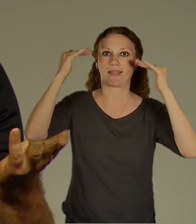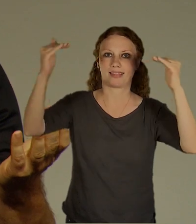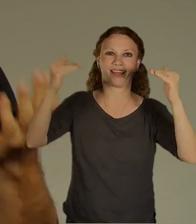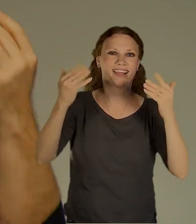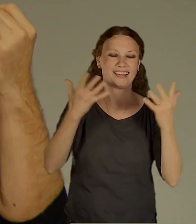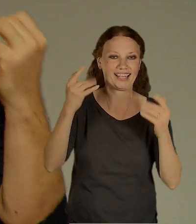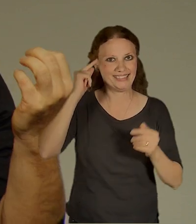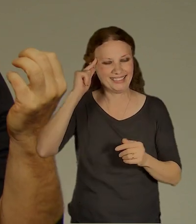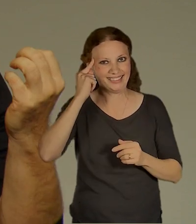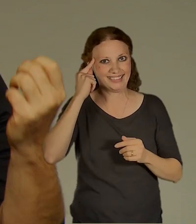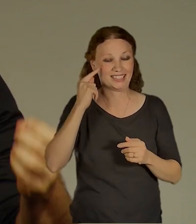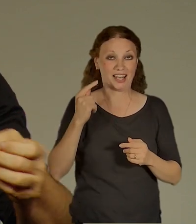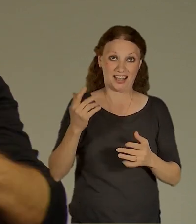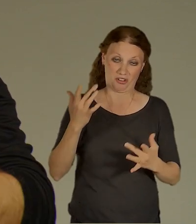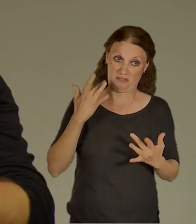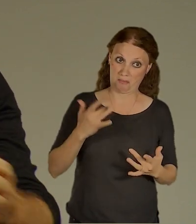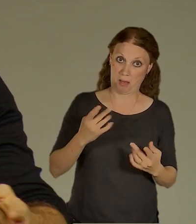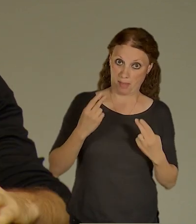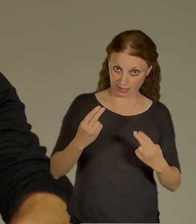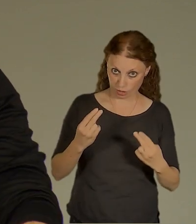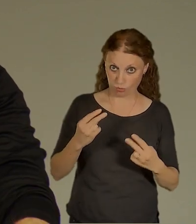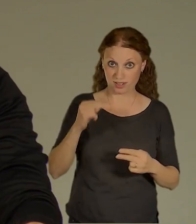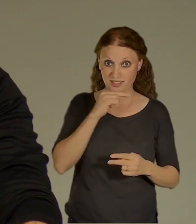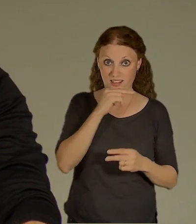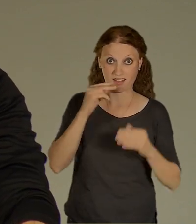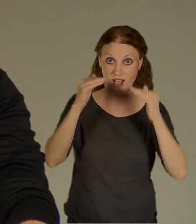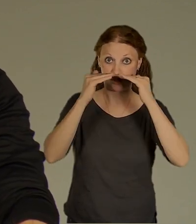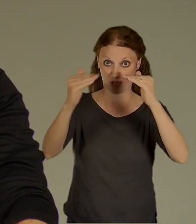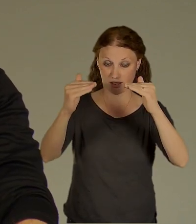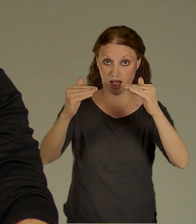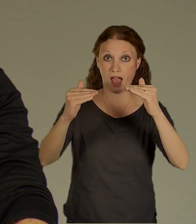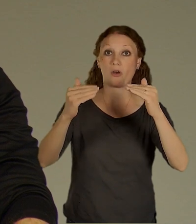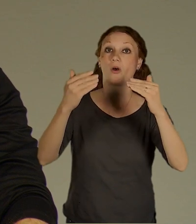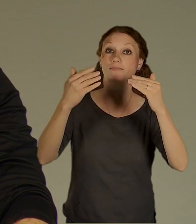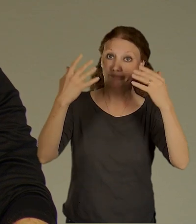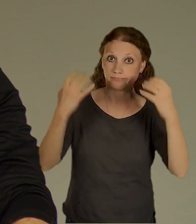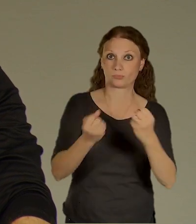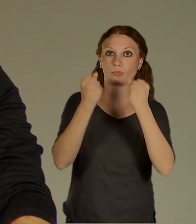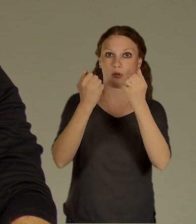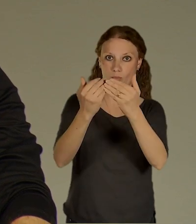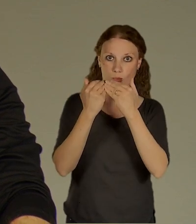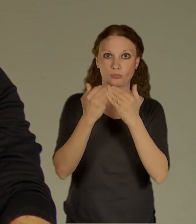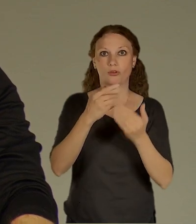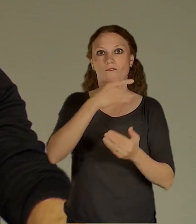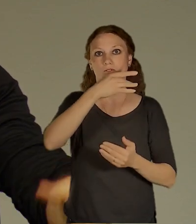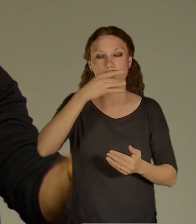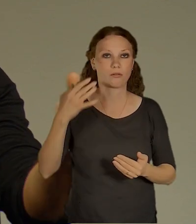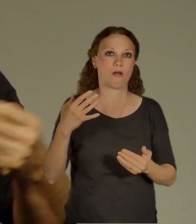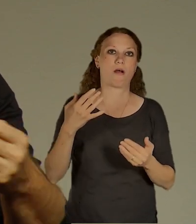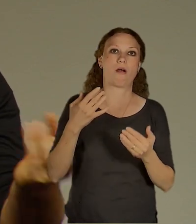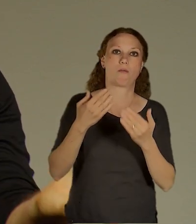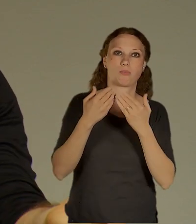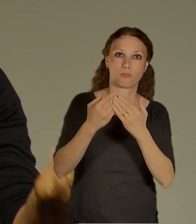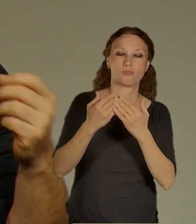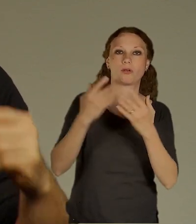smysl dávat tam zelenou střechu, která třeba pomůže s vodou a pomůže s tou